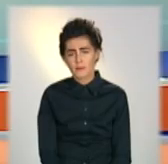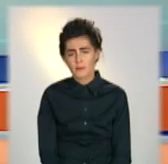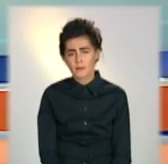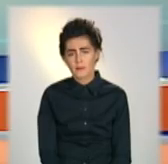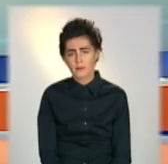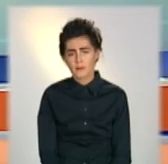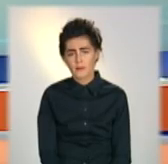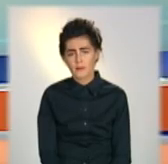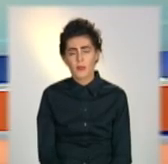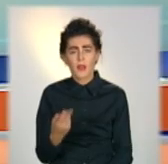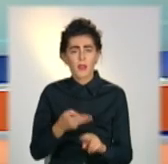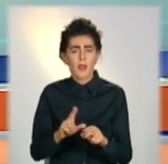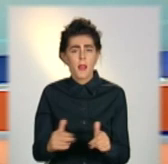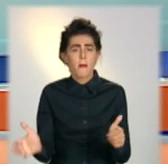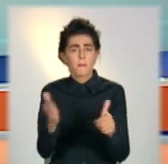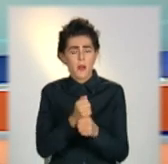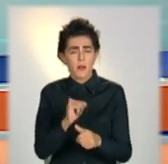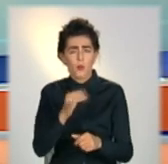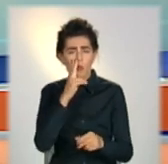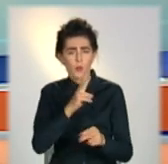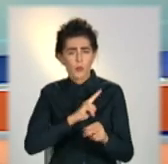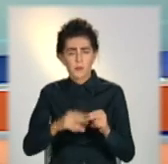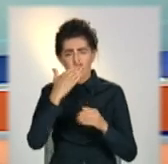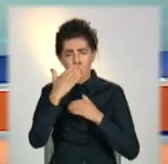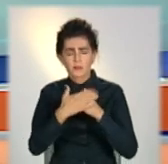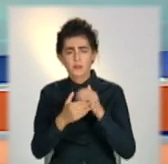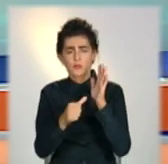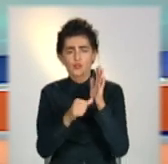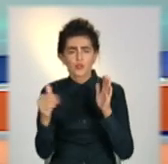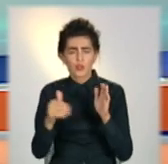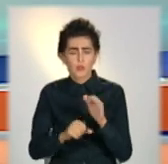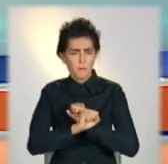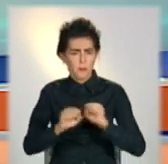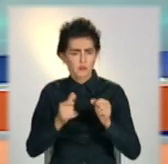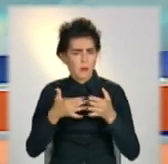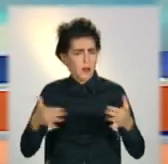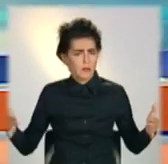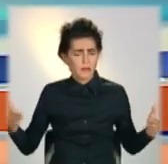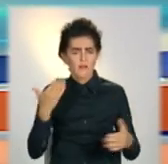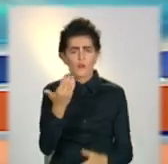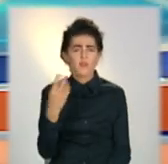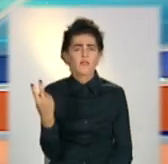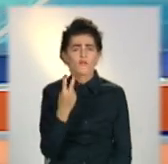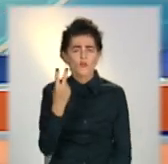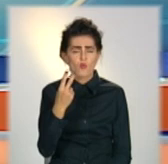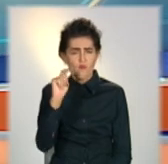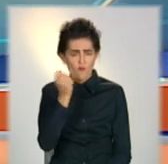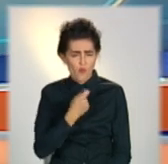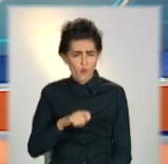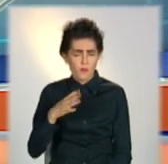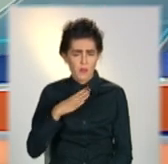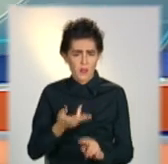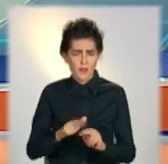Вилучили та знешкодили понад 6 тисяч вибухонебезпечних предметів часів Другої світової війни у